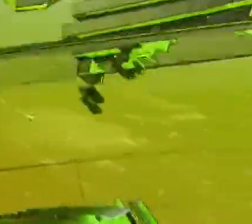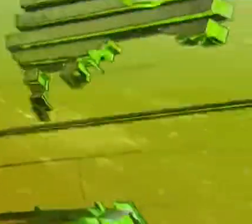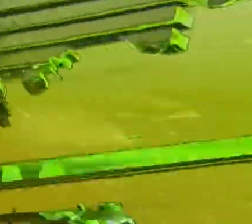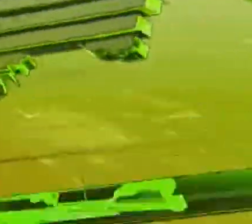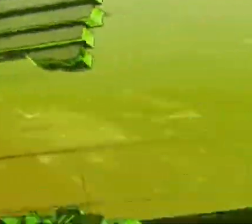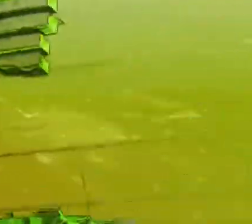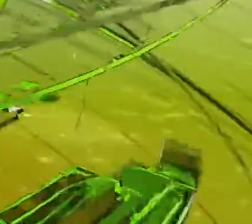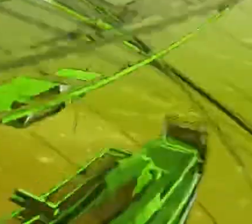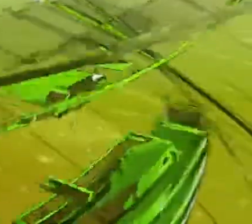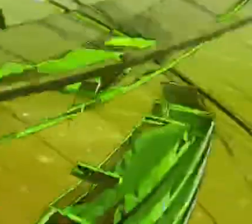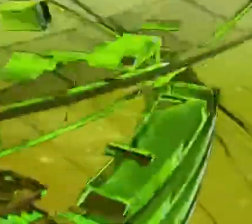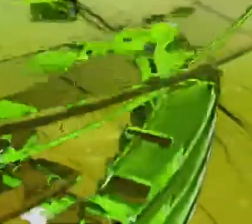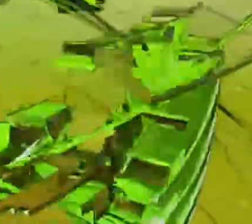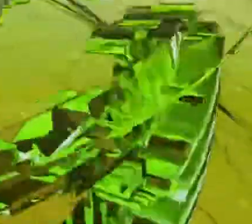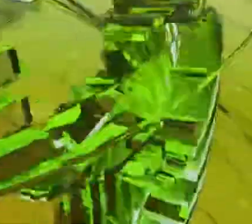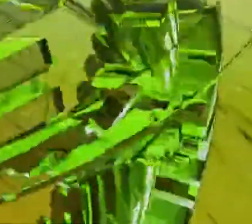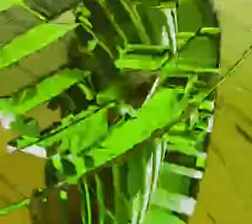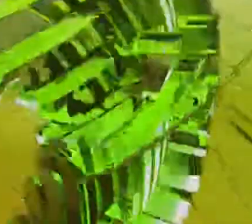Muzika